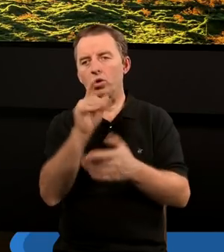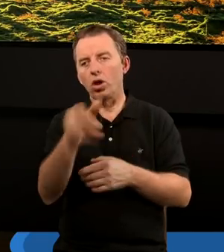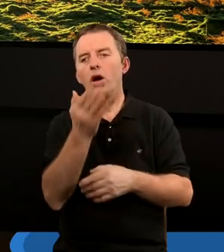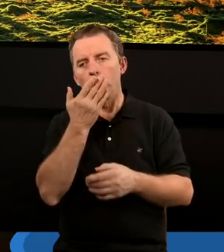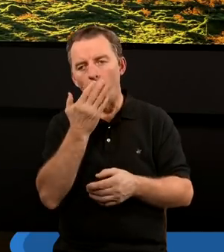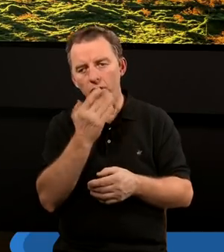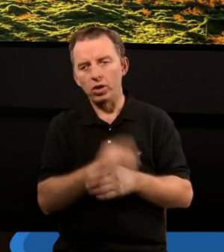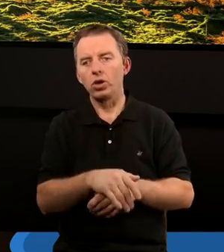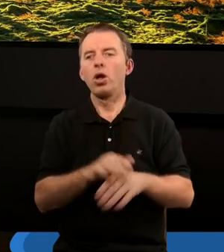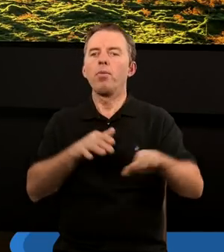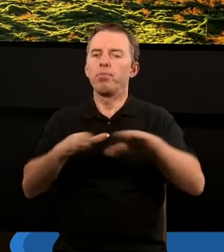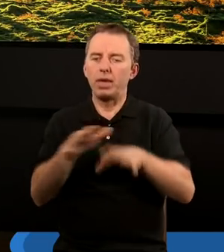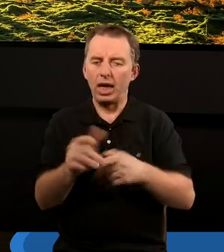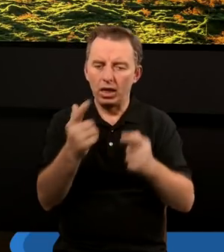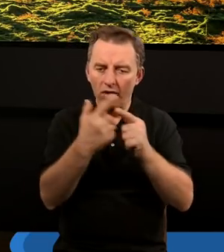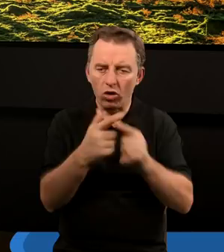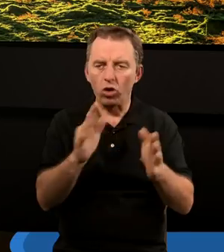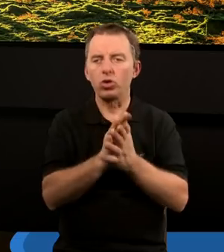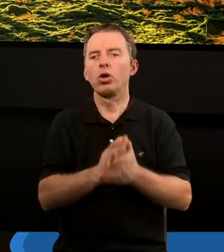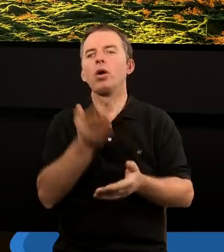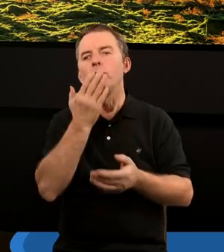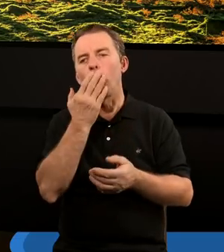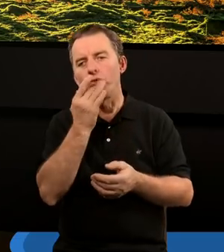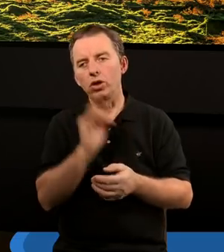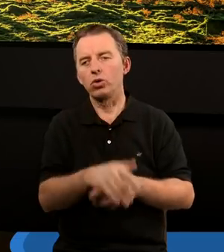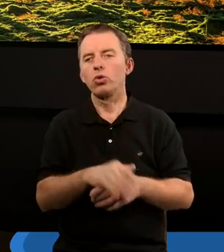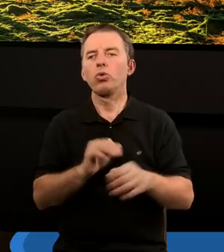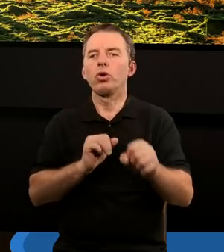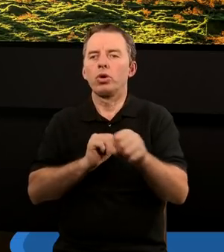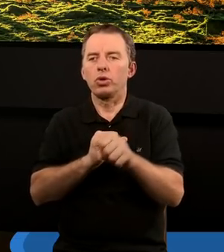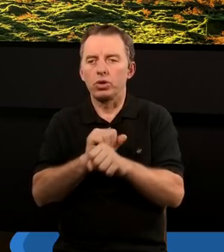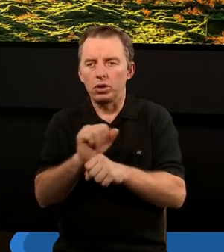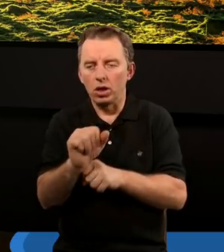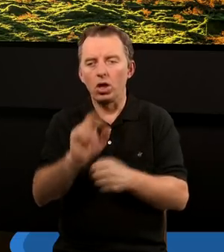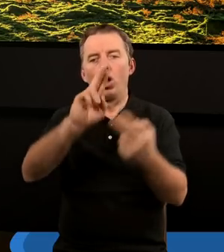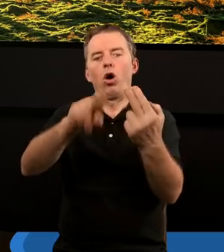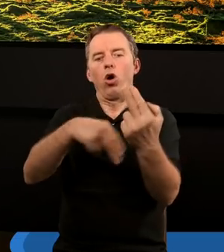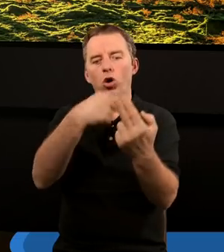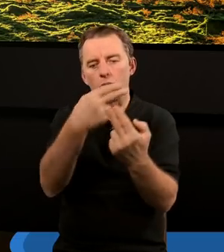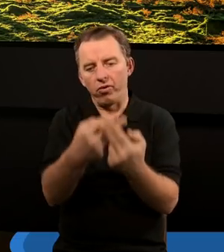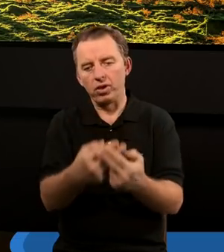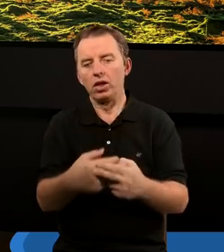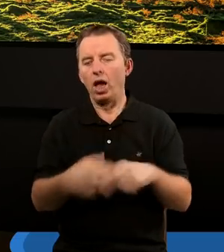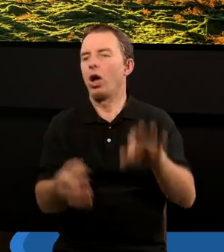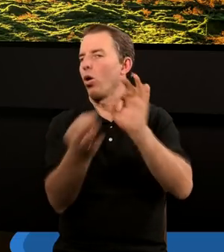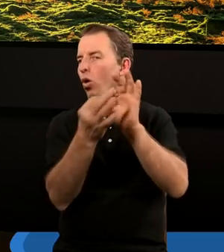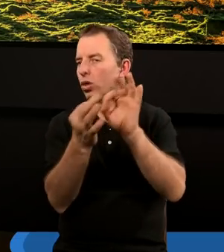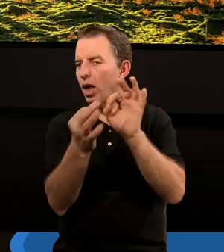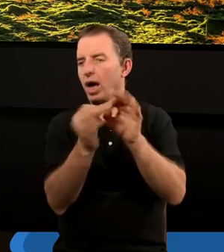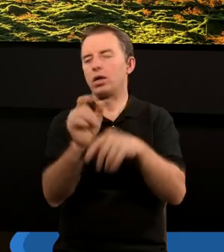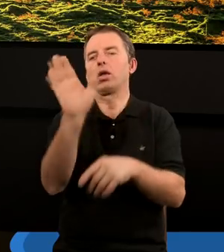co jak mówiliśmy ma miejsce w Kościele, co jak mówiliśmy jest odpowiedzią, naszą reakcją na to, co Bóg czyni.